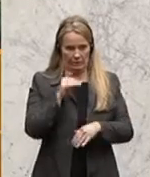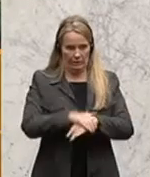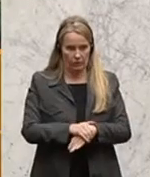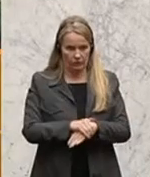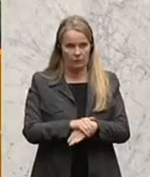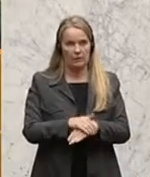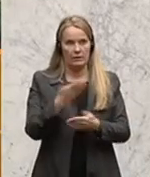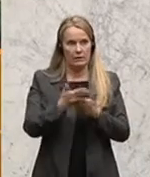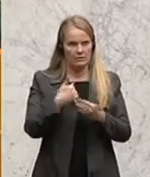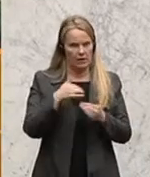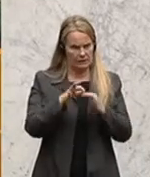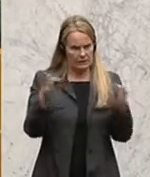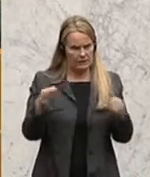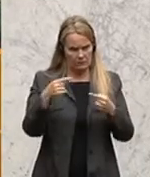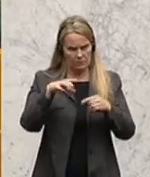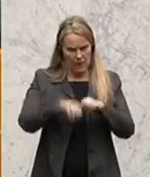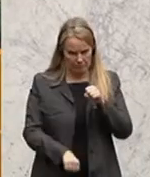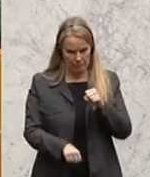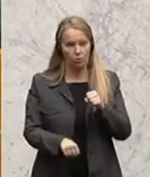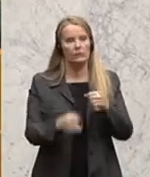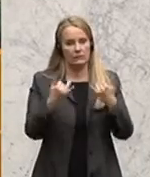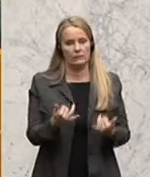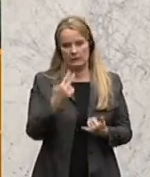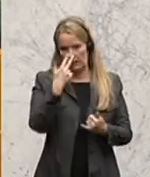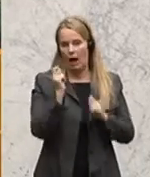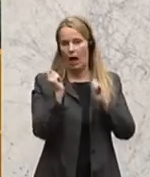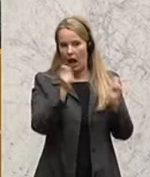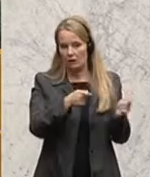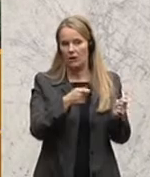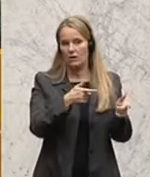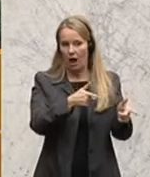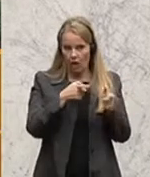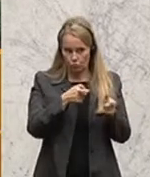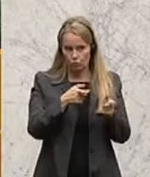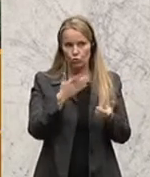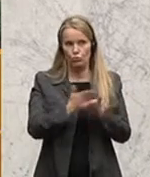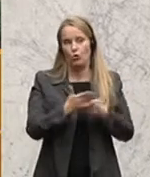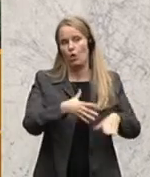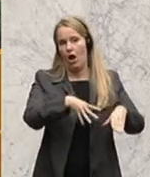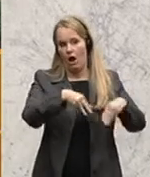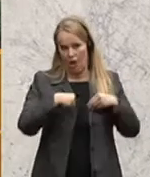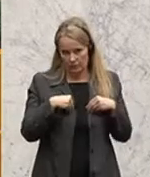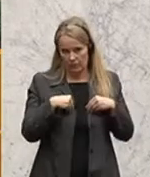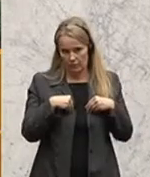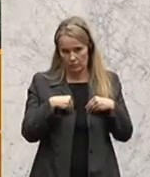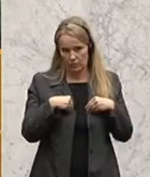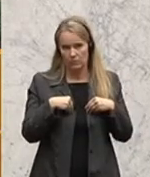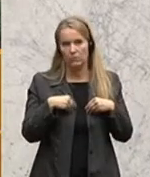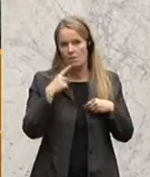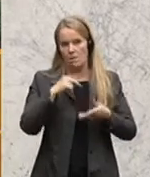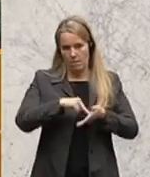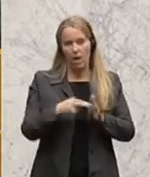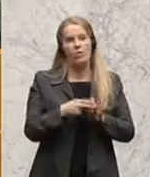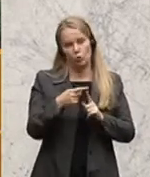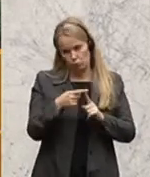deshalb habe ich den Satz dann abgebrochen, stelle aber jetzt fest, dass der Antrag des Ausschusses, der ja angenommen wurde, vorsieht eine